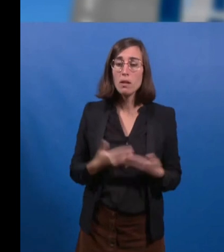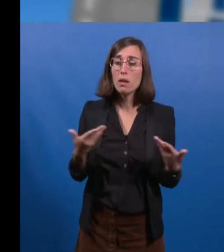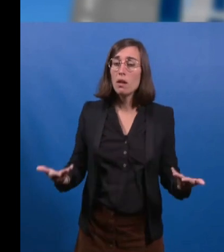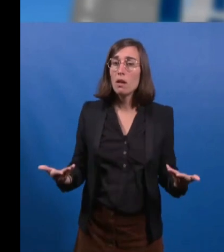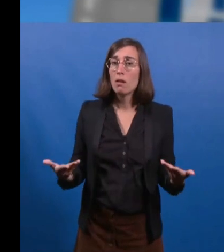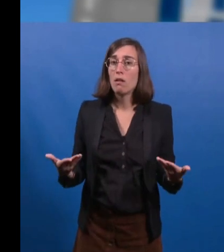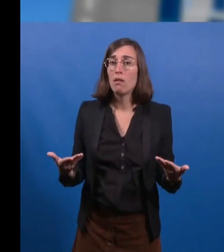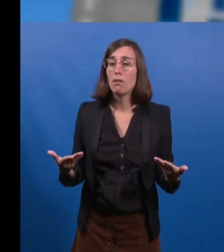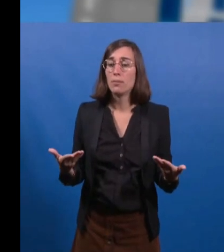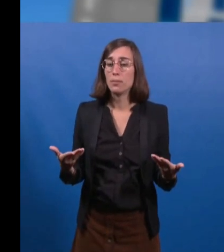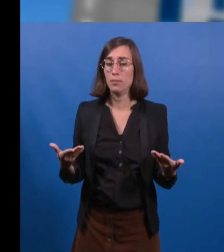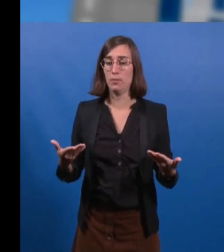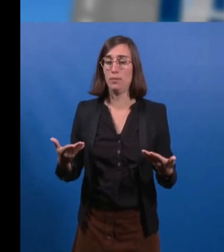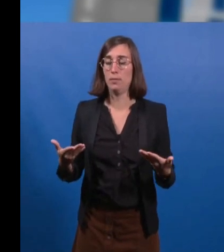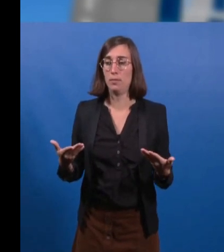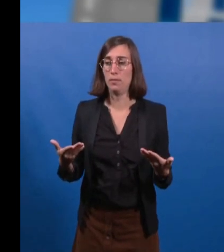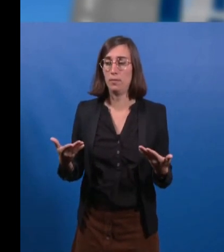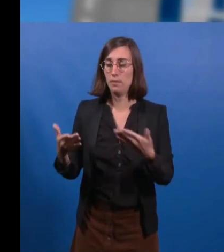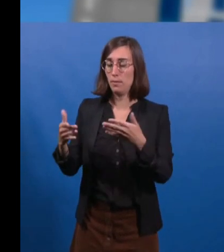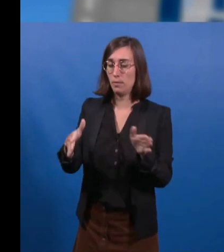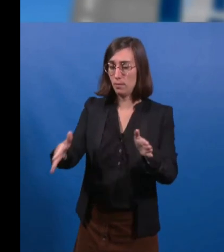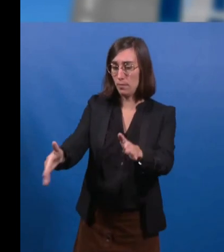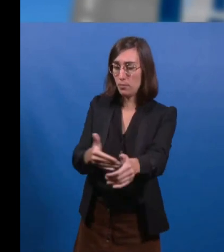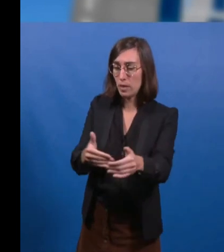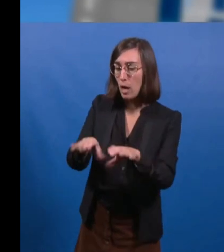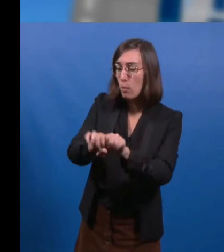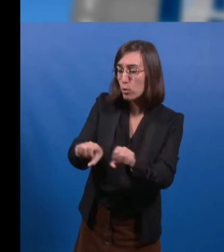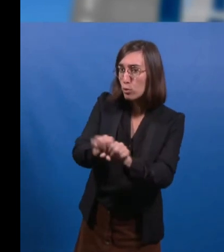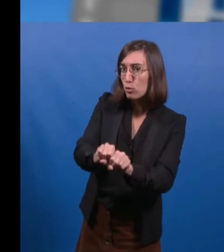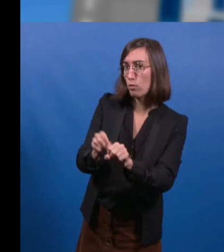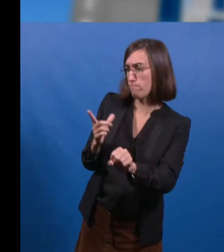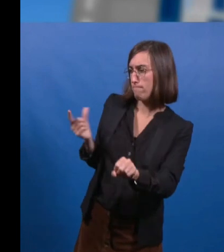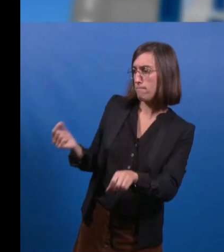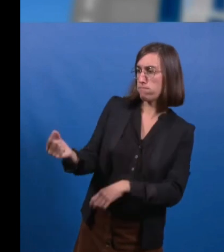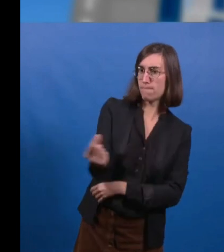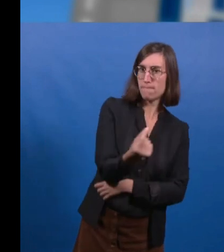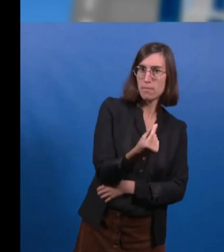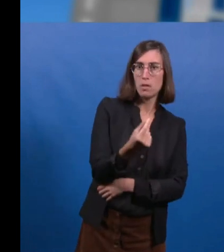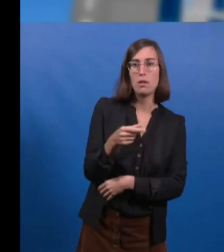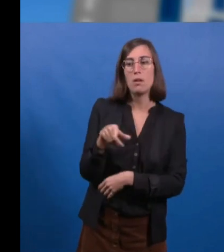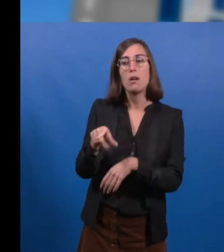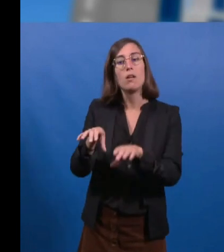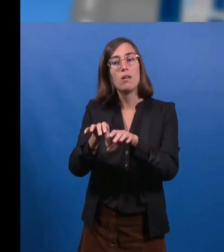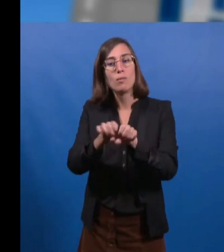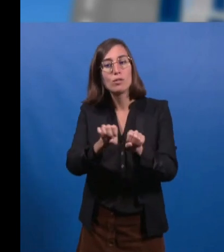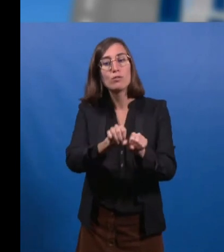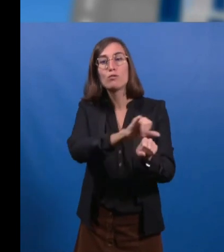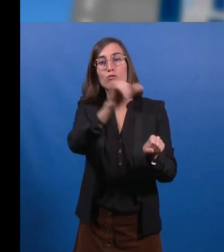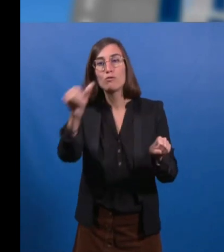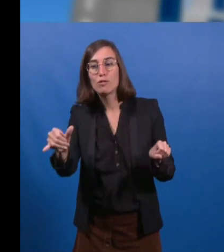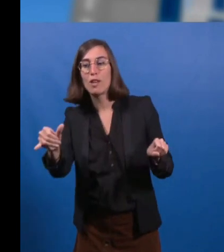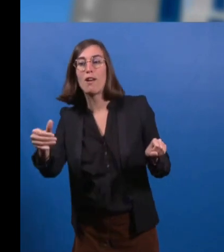en partenariat avec les acteurs des filières de production, de la distribution jusqu'à la consommation, avec le conseil